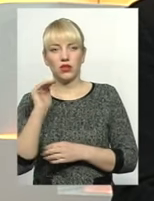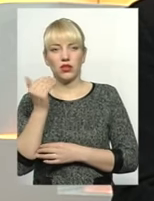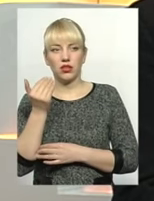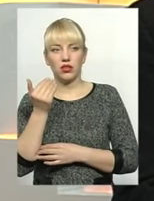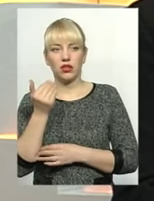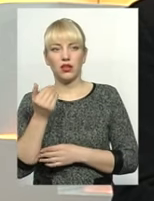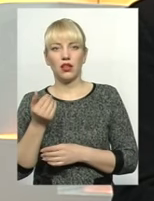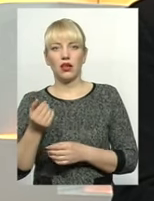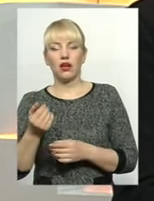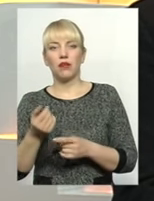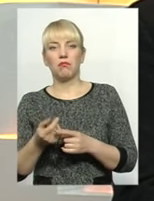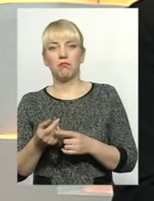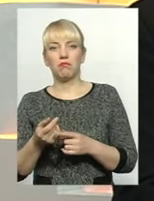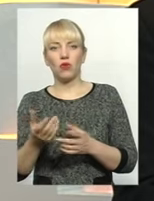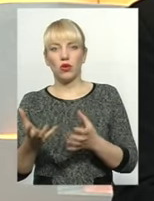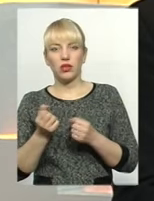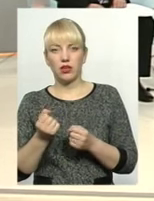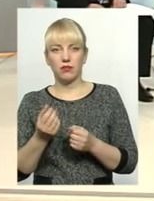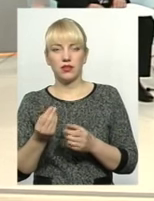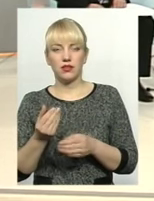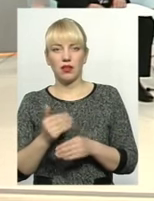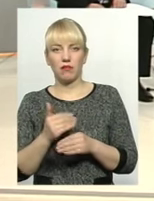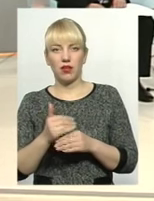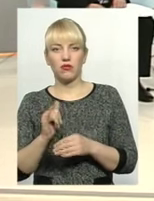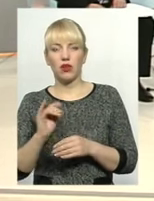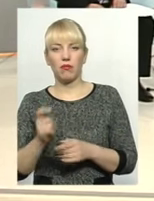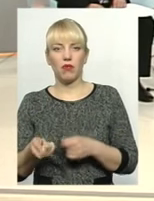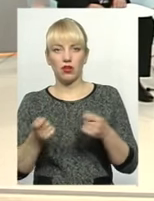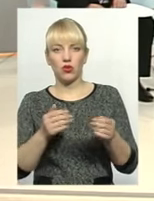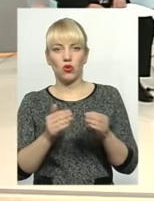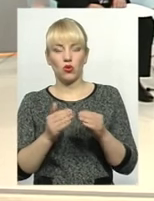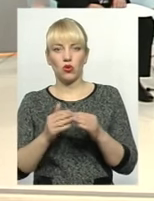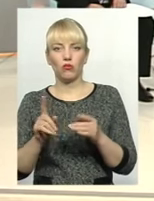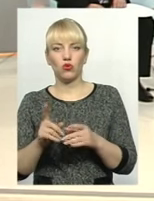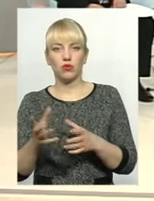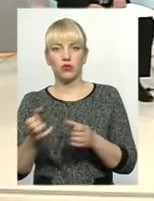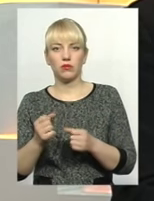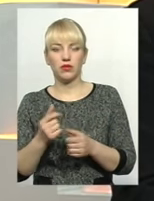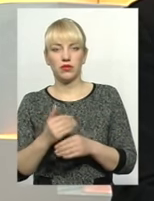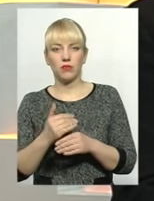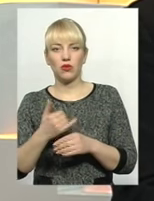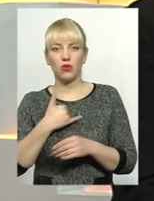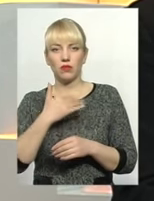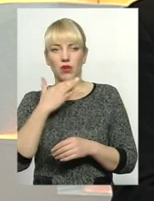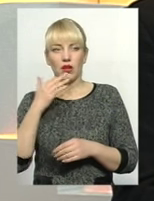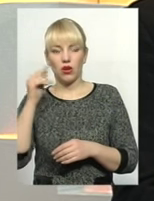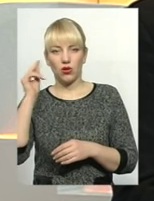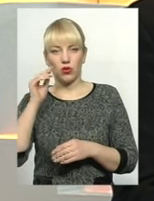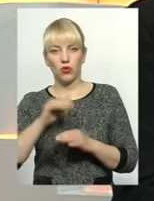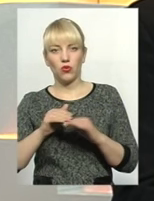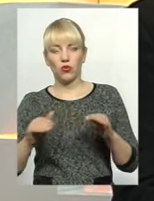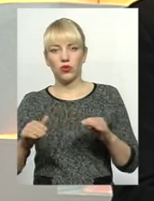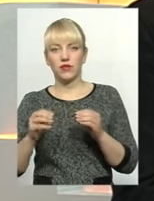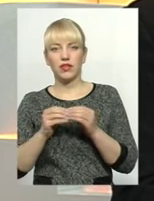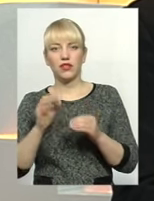принесе. Додому хоч пару рублів, щоб купити хліб. На даний час у нас багато учнів, скав, чесно, відверто, ну відсотків 10,